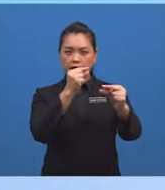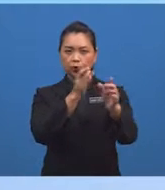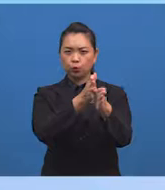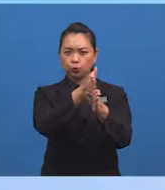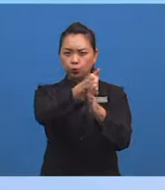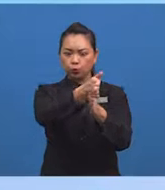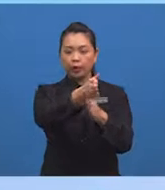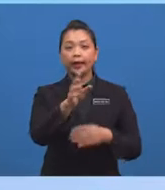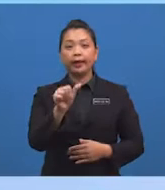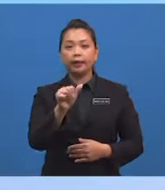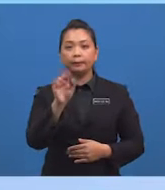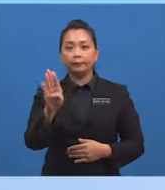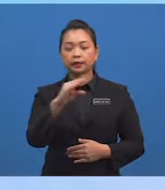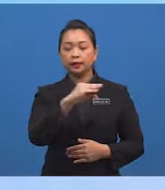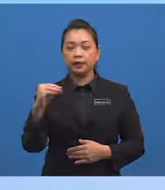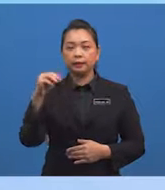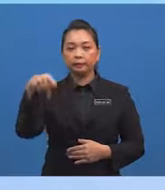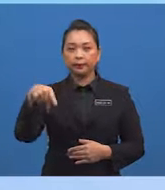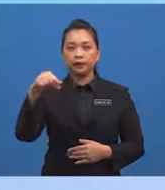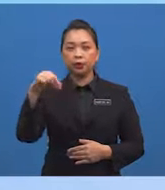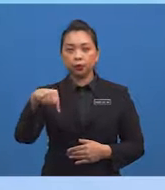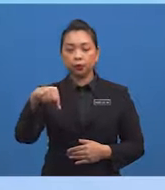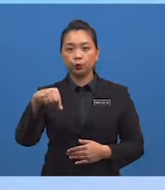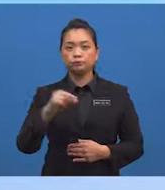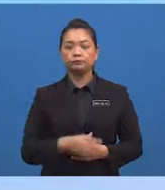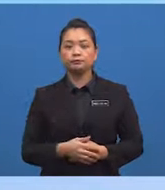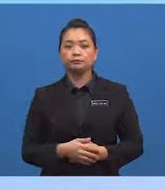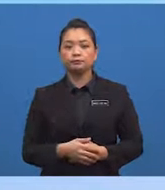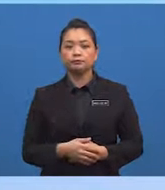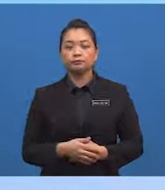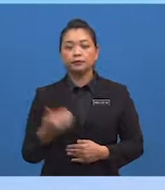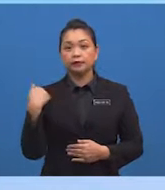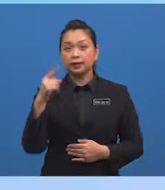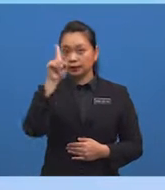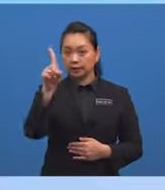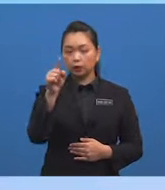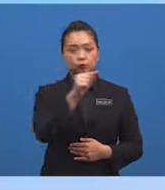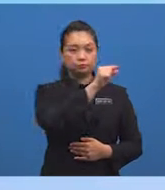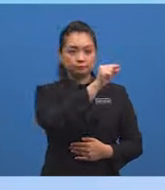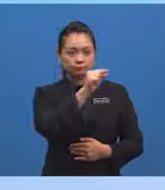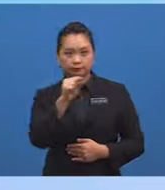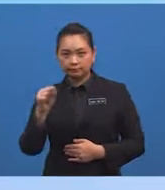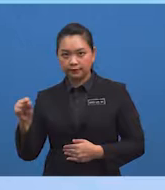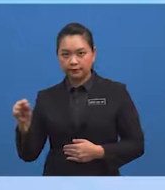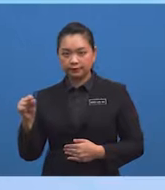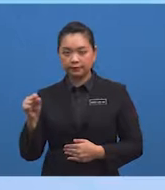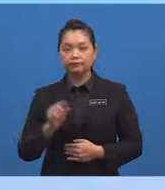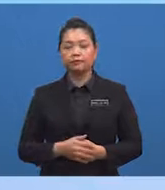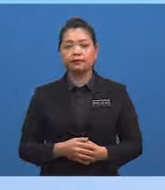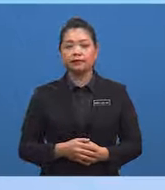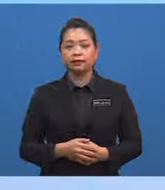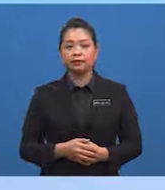AB dan PQ Serta satu garis rentas lintang